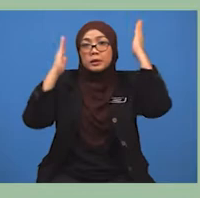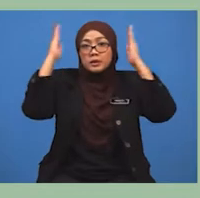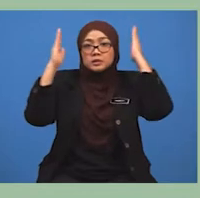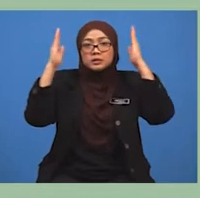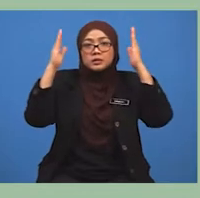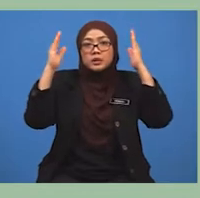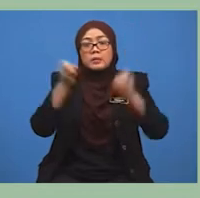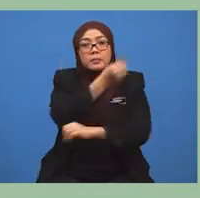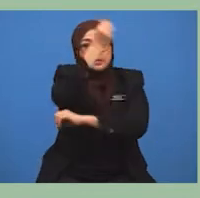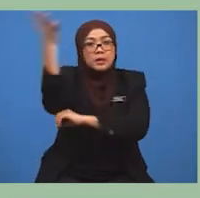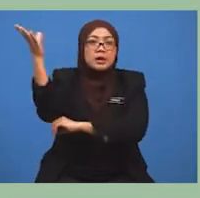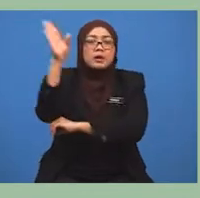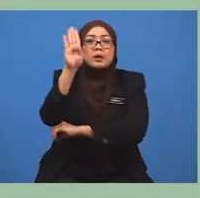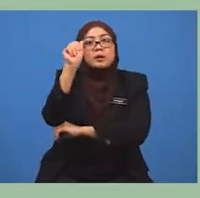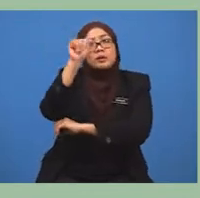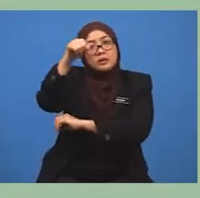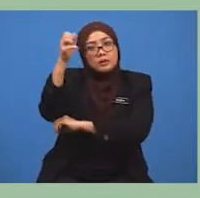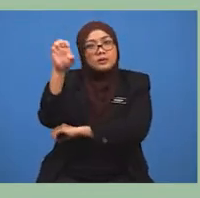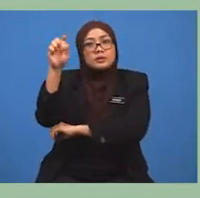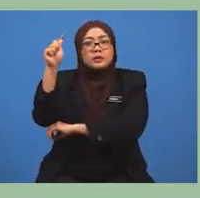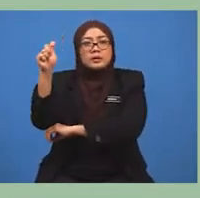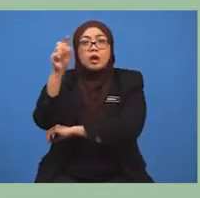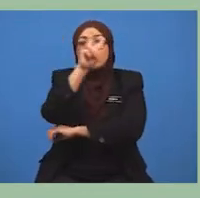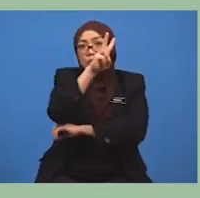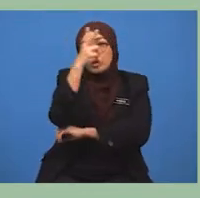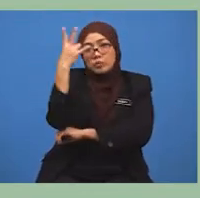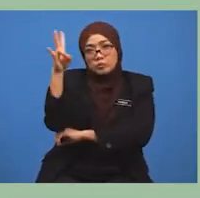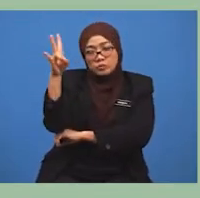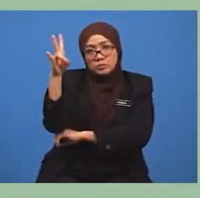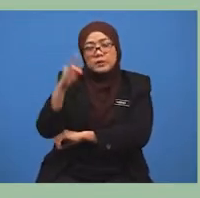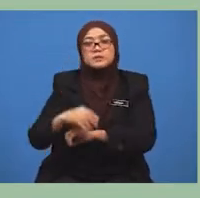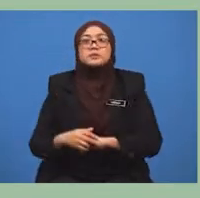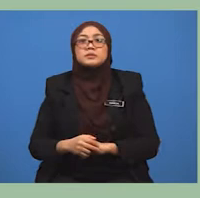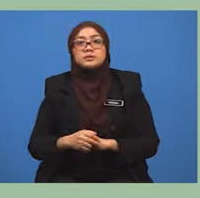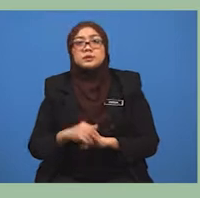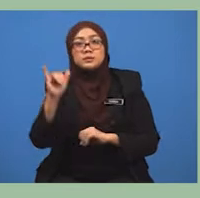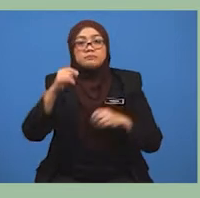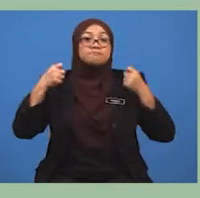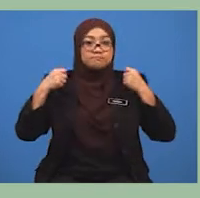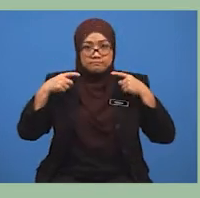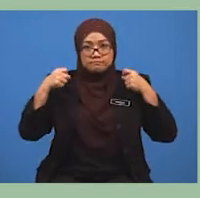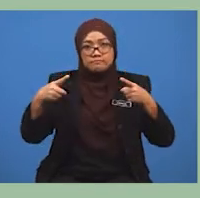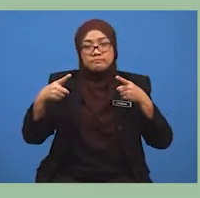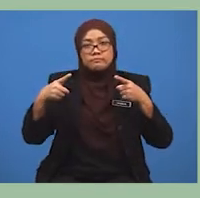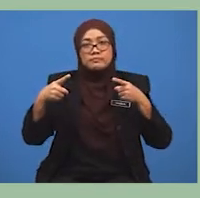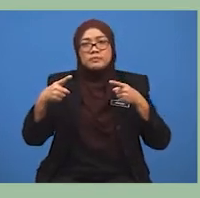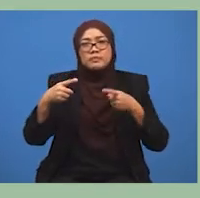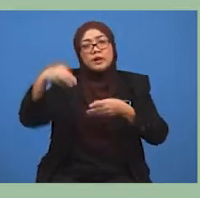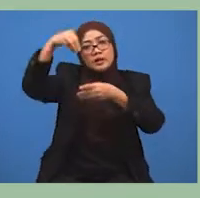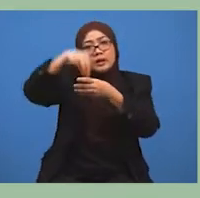bajet 2017. Terdapat juga dasar pensuastaan seperti